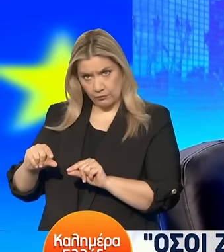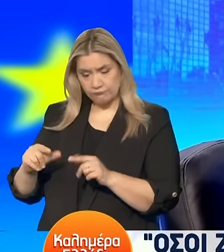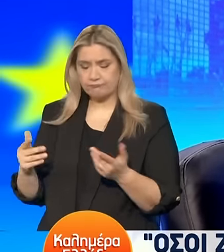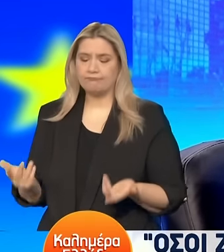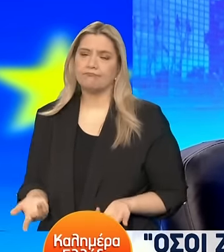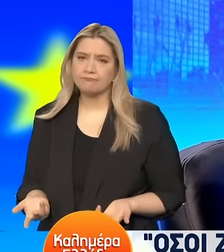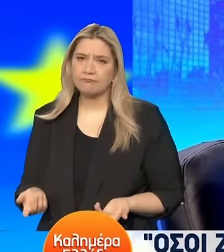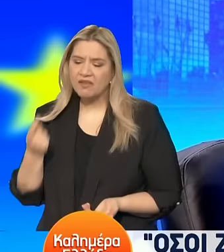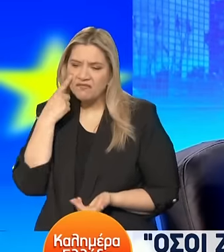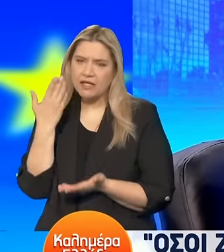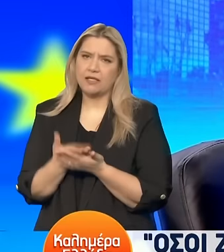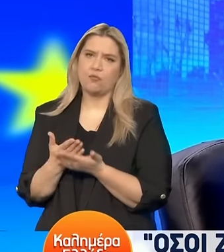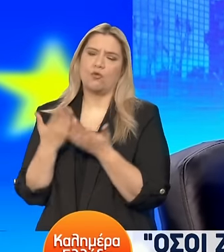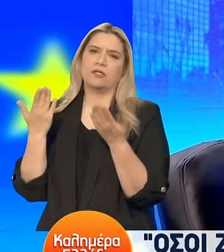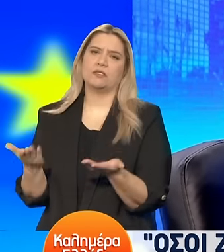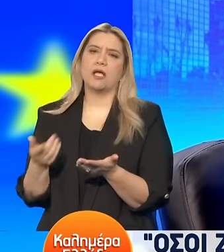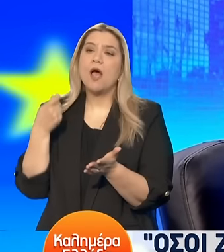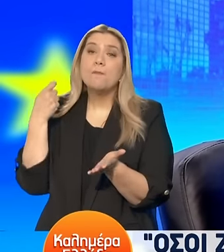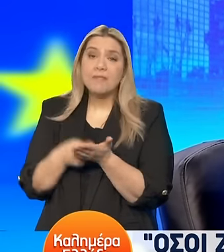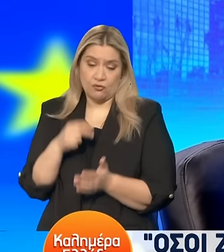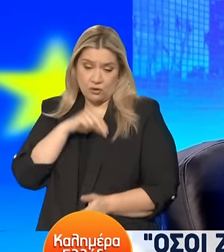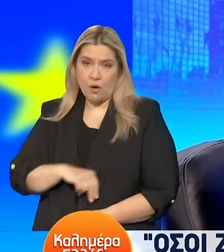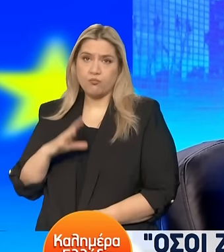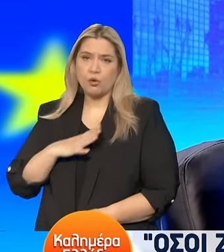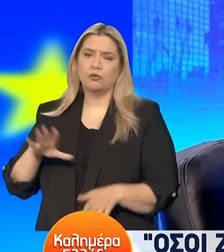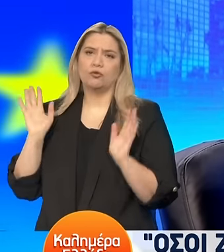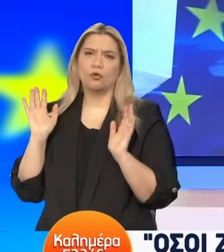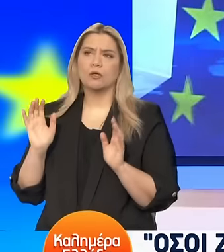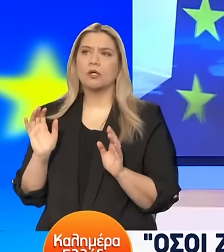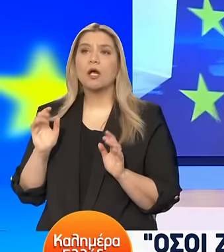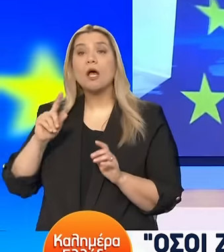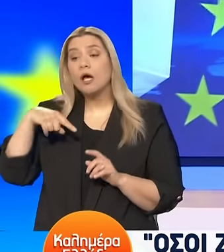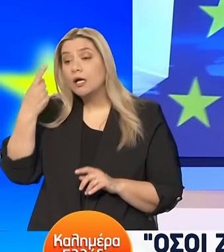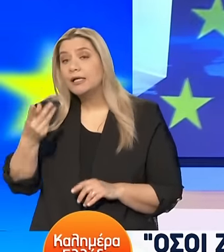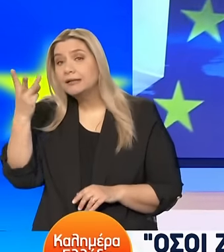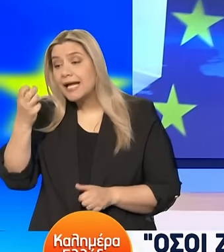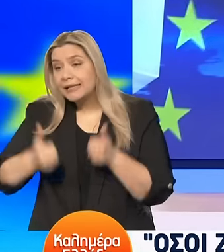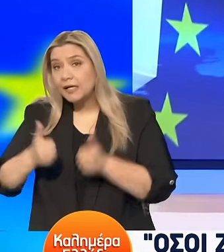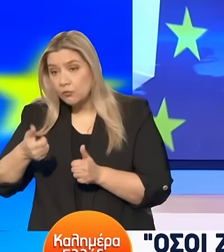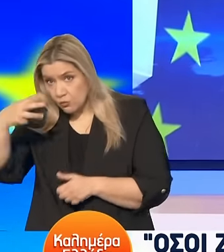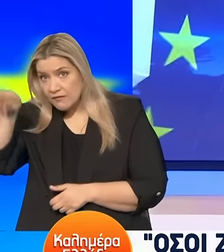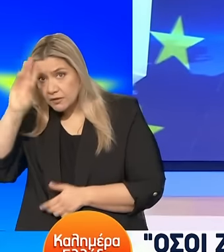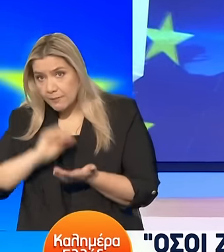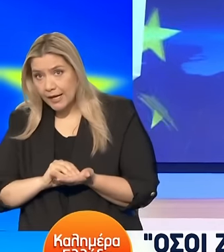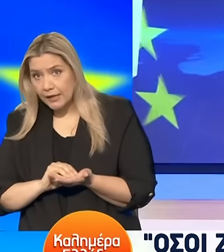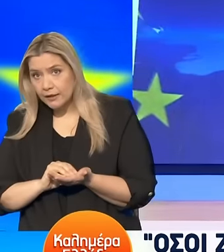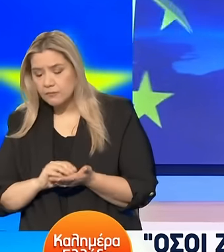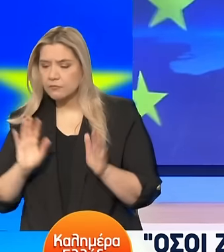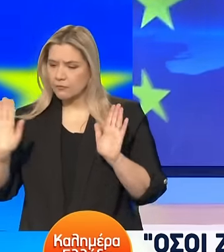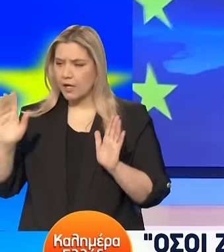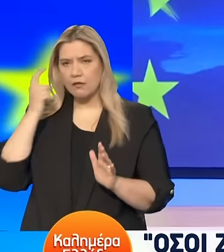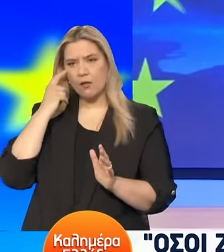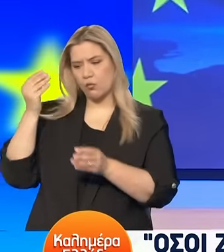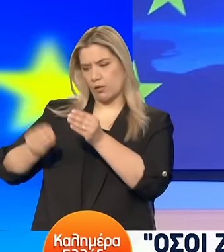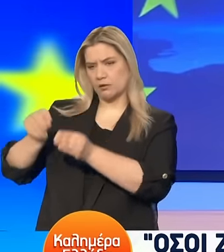Προσέξτε, αυτή τη στιγμή θα αυξήσετε το ΦΠΑ στον καφέ. Θα σας πω, θα συνυπολογίσουμε το γεγονός ότι σε αυτή τη